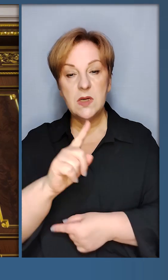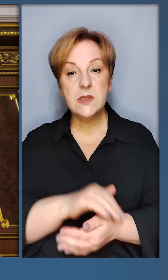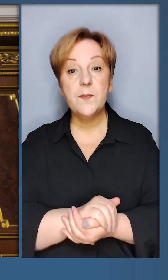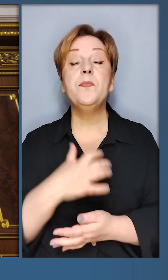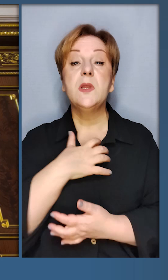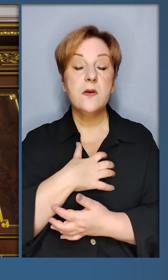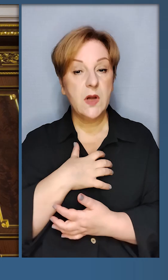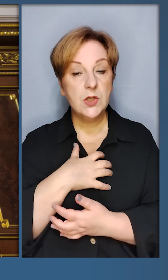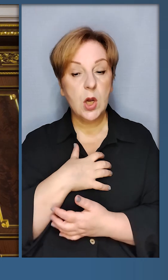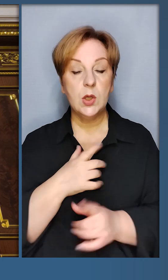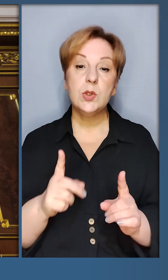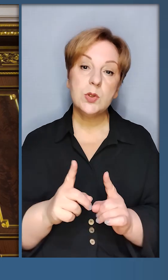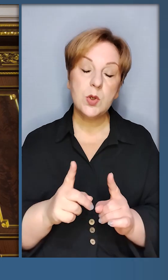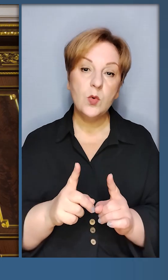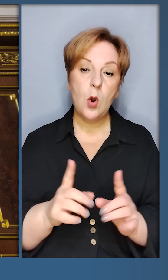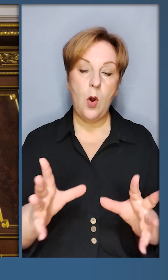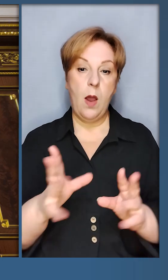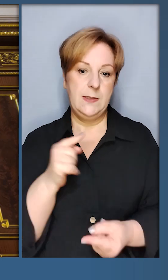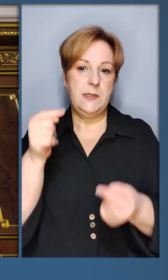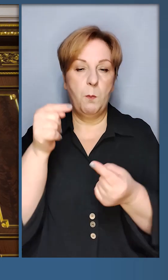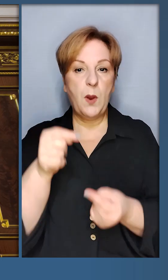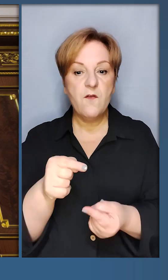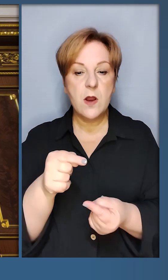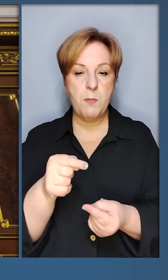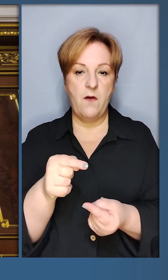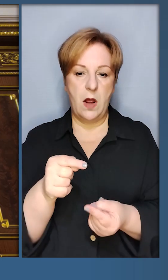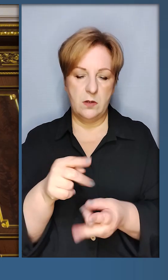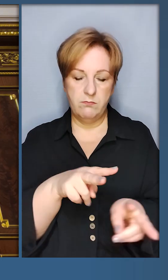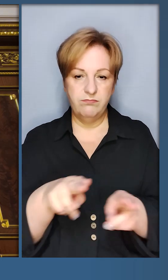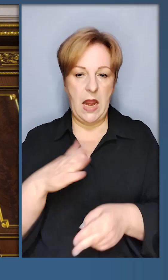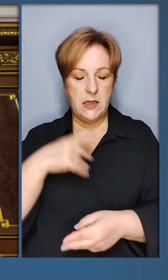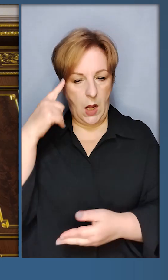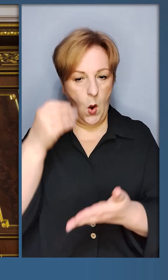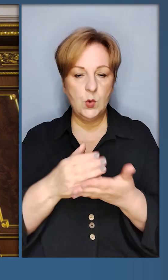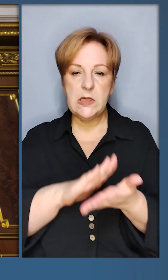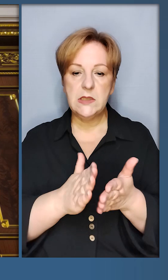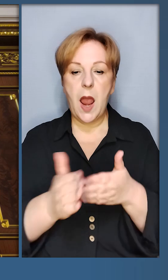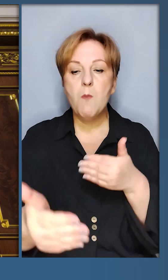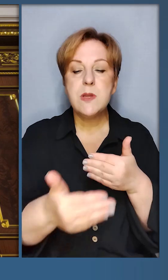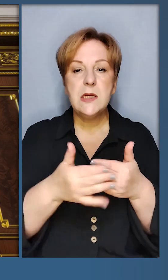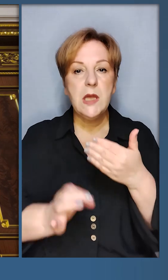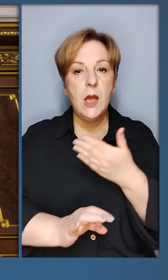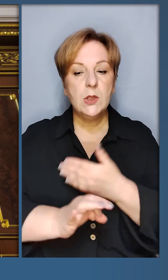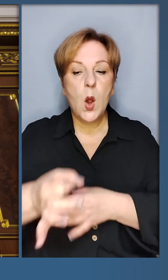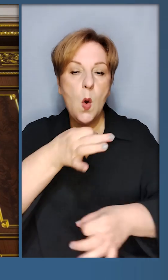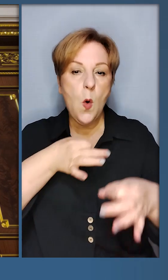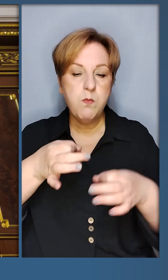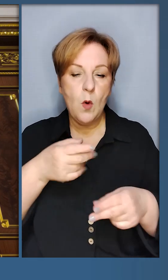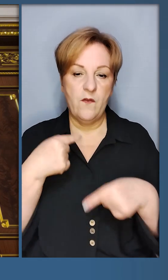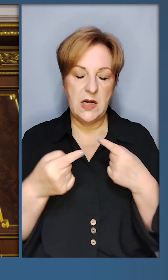місяця. Важливо, що співпадають наші оцінки ситуації на Близькому Сході.